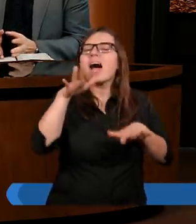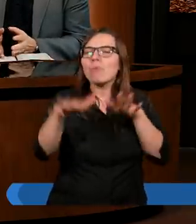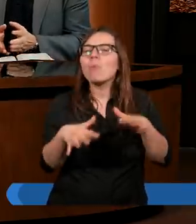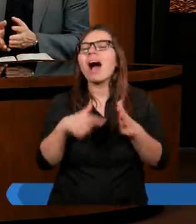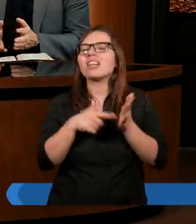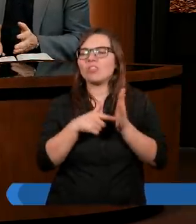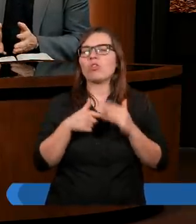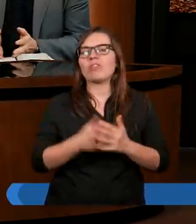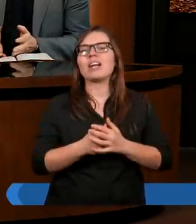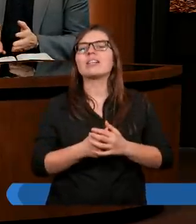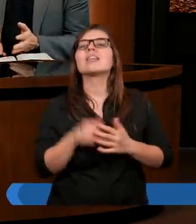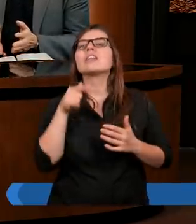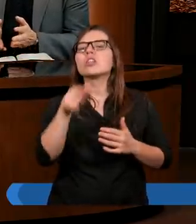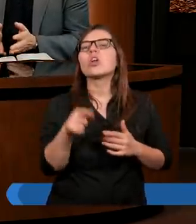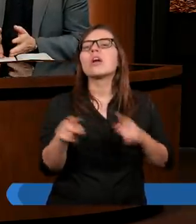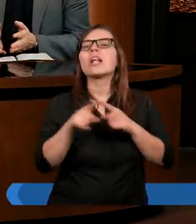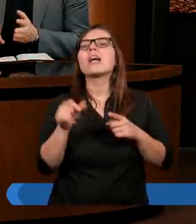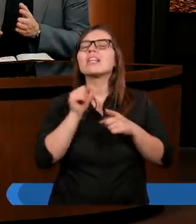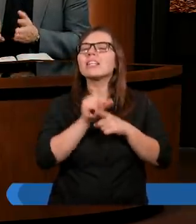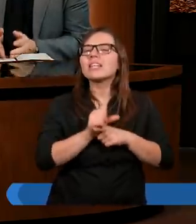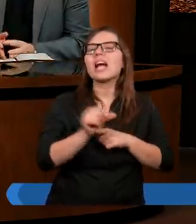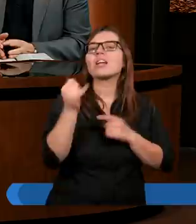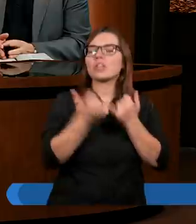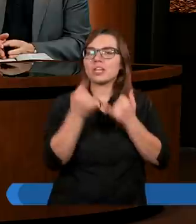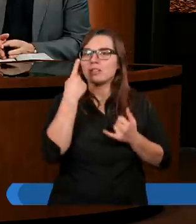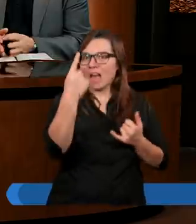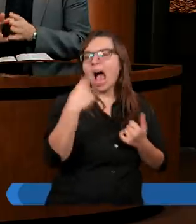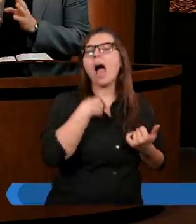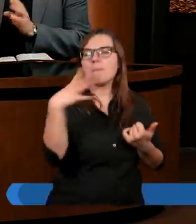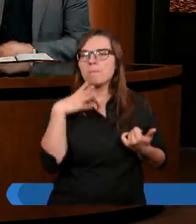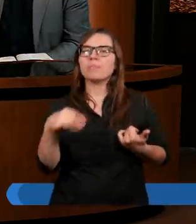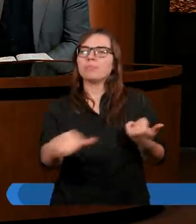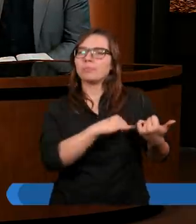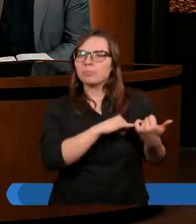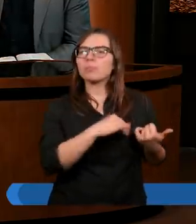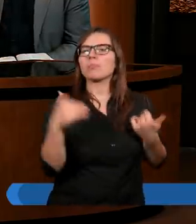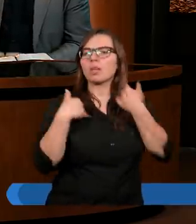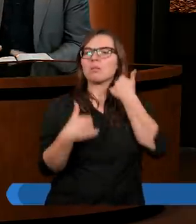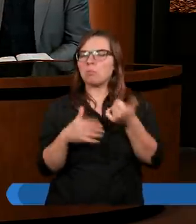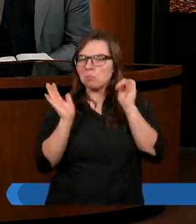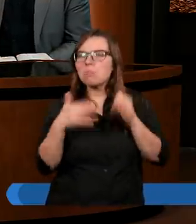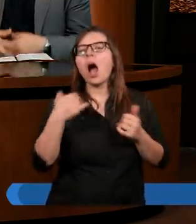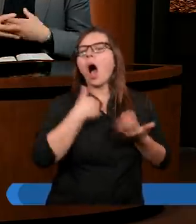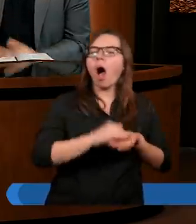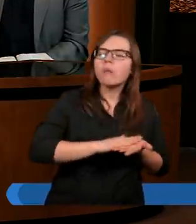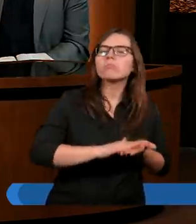pobłażliwość także cudowna jest, ponieważ jeżeli raz grzeszyłem, potem przepraszałem i